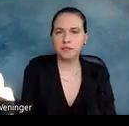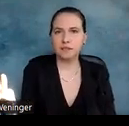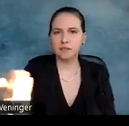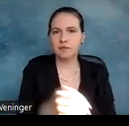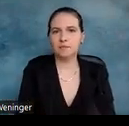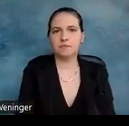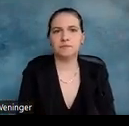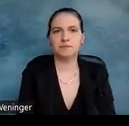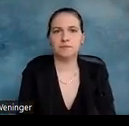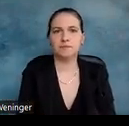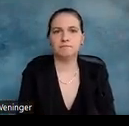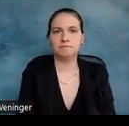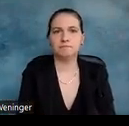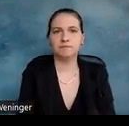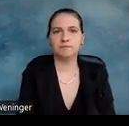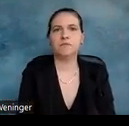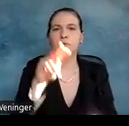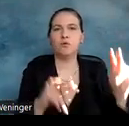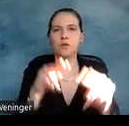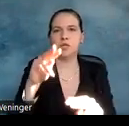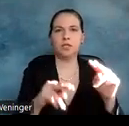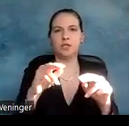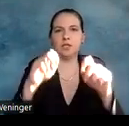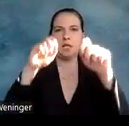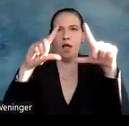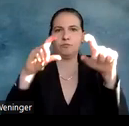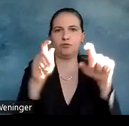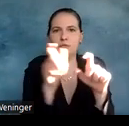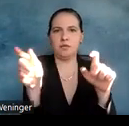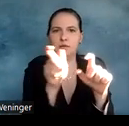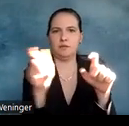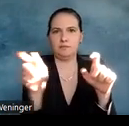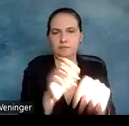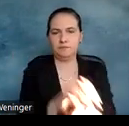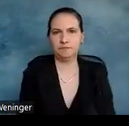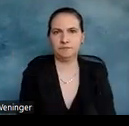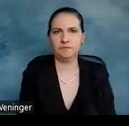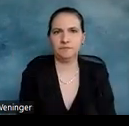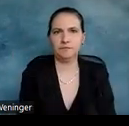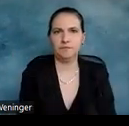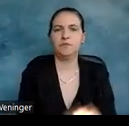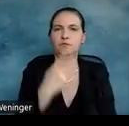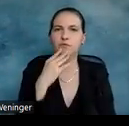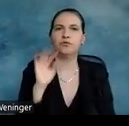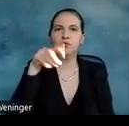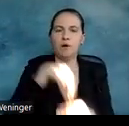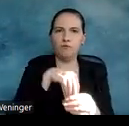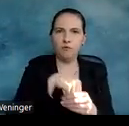dass man unterschiedliche Abstände formuliert hat, um Überfüllung und